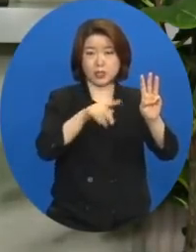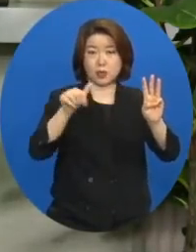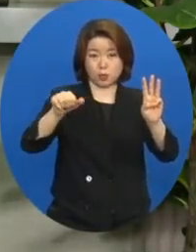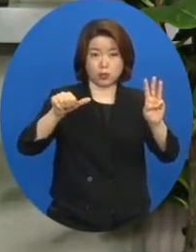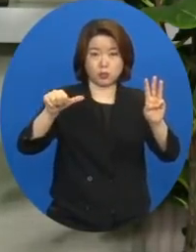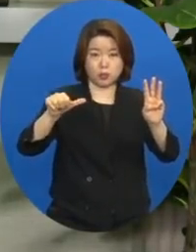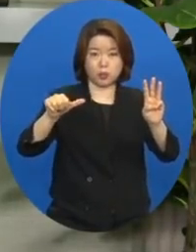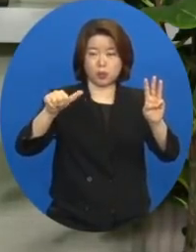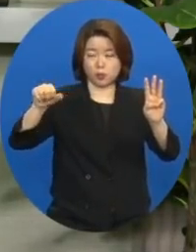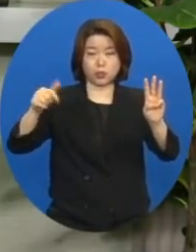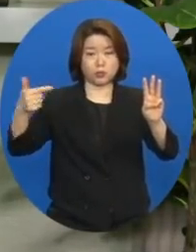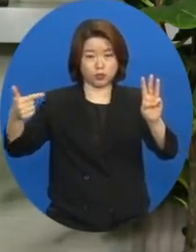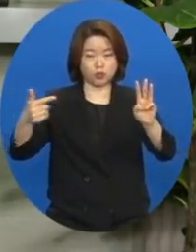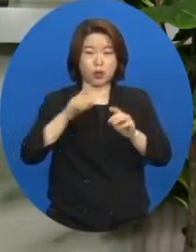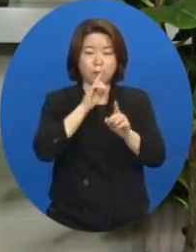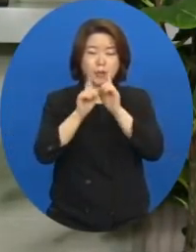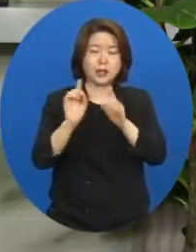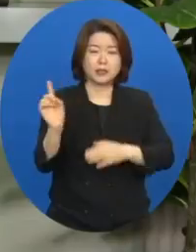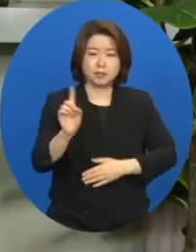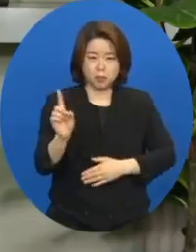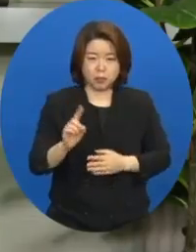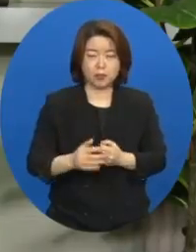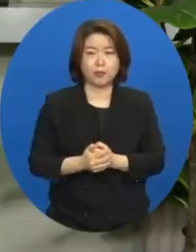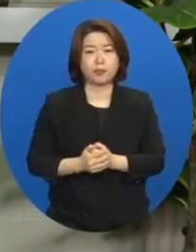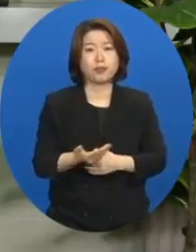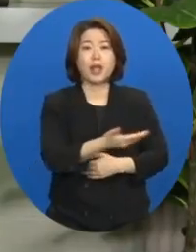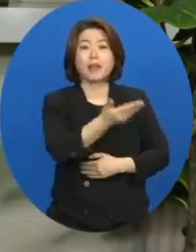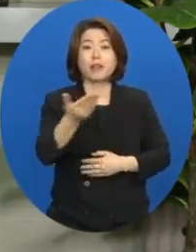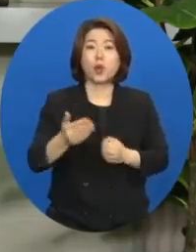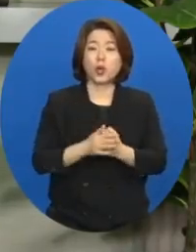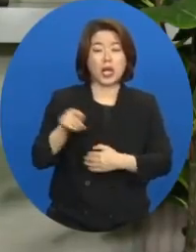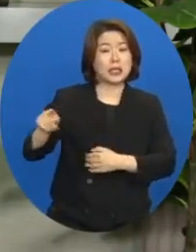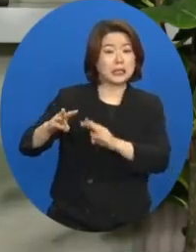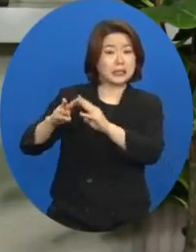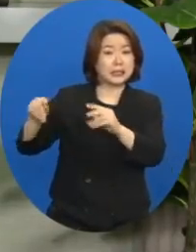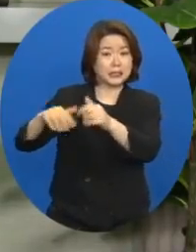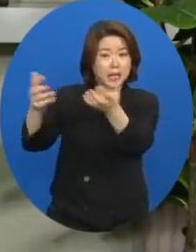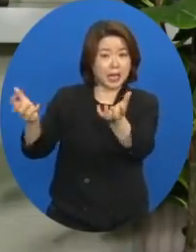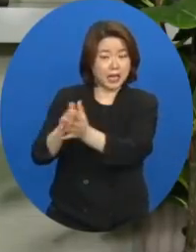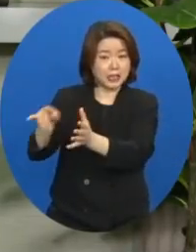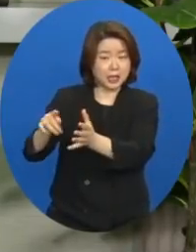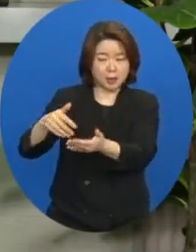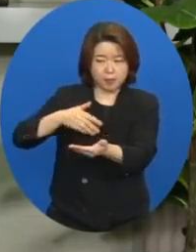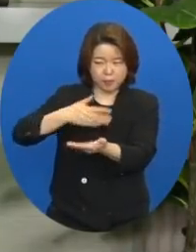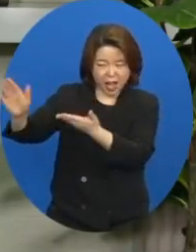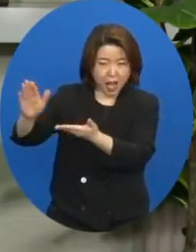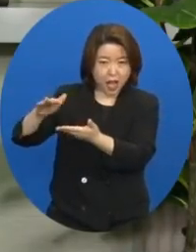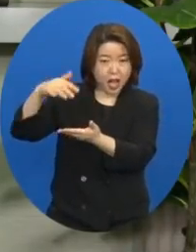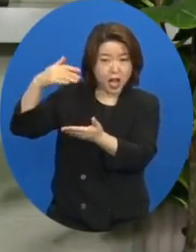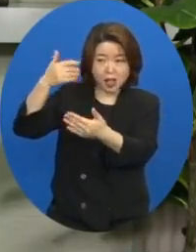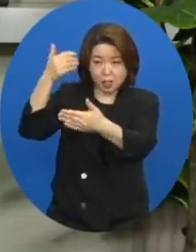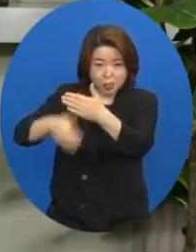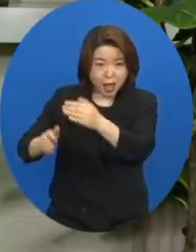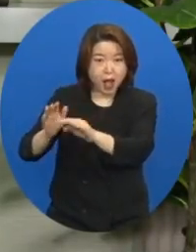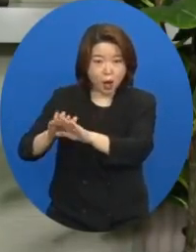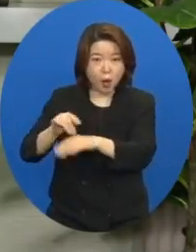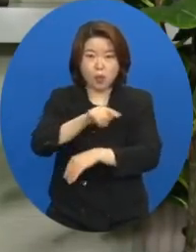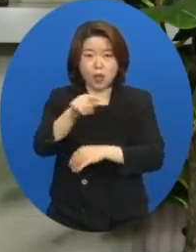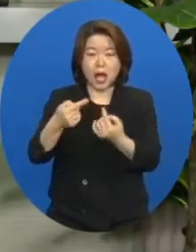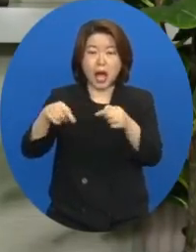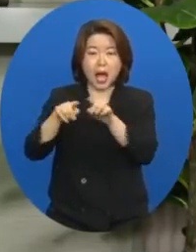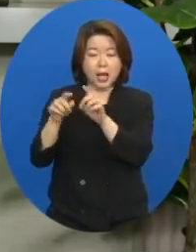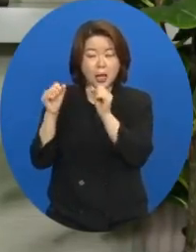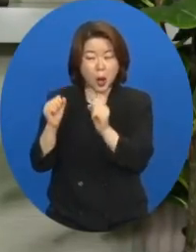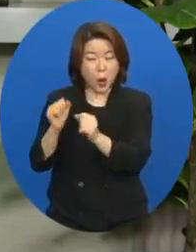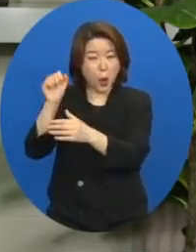56절에 이렇게 말씀합니다. 너희가 그 땅의 주민을 다 쫓아내지 아니하고 너희와 함께